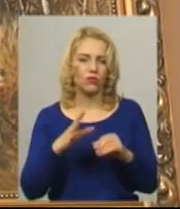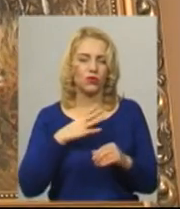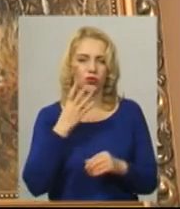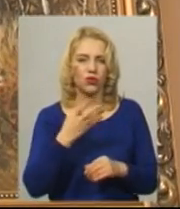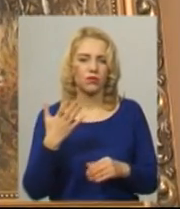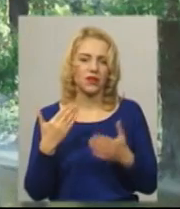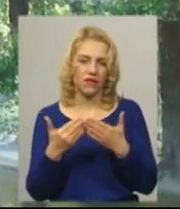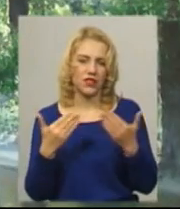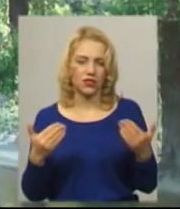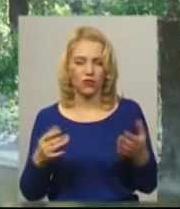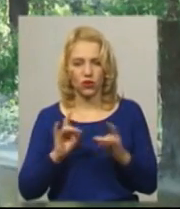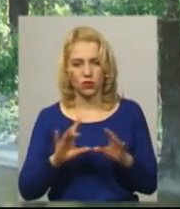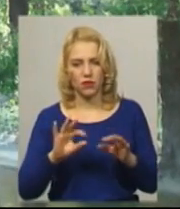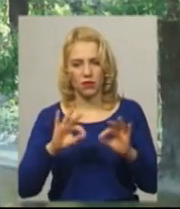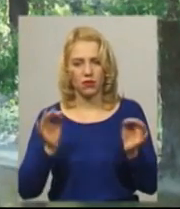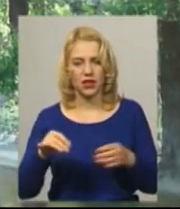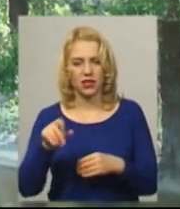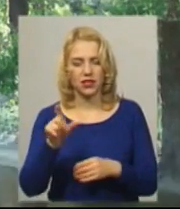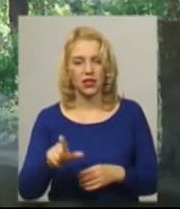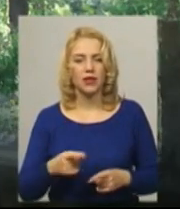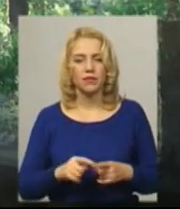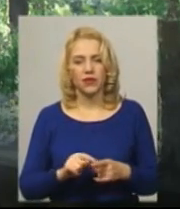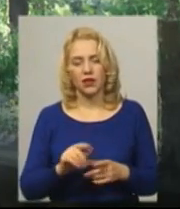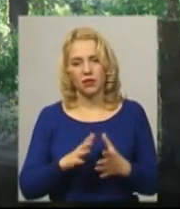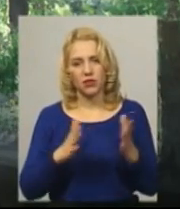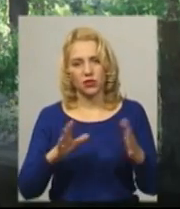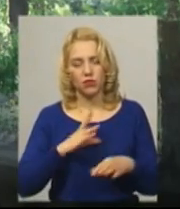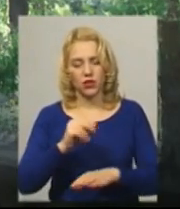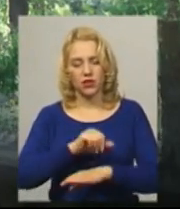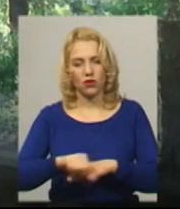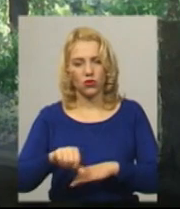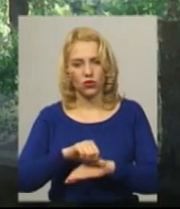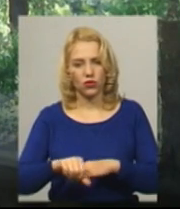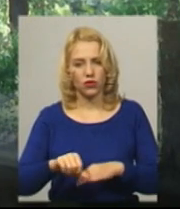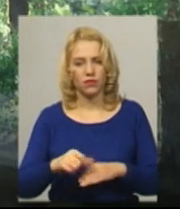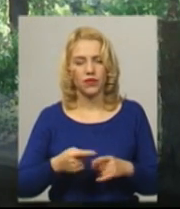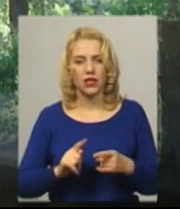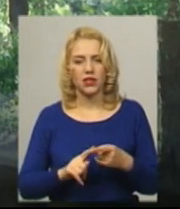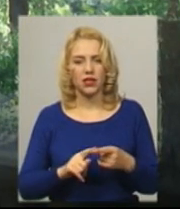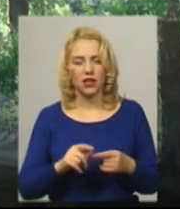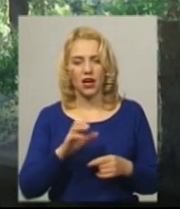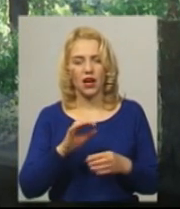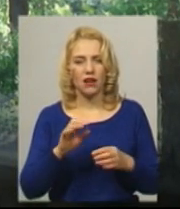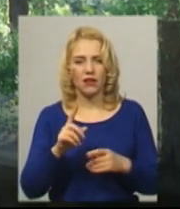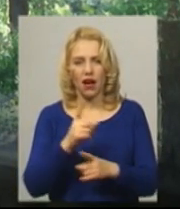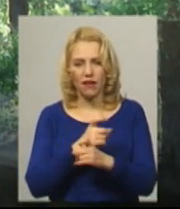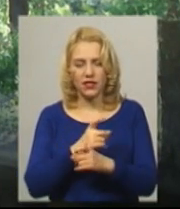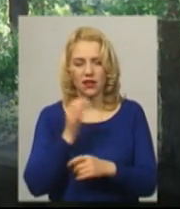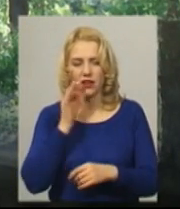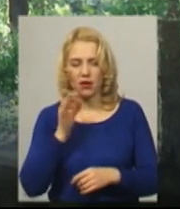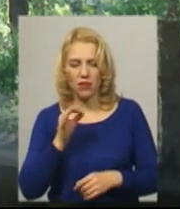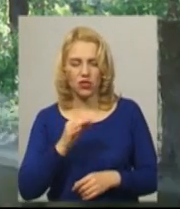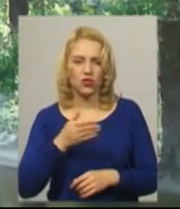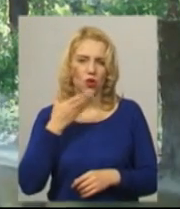розповідає метець. Напевне, більша частина з них була за кордоном. І Австрія, Німеччина, Угорщина, і